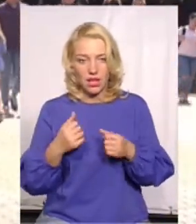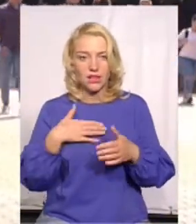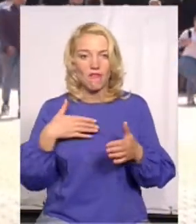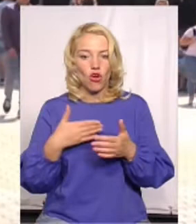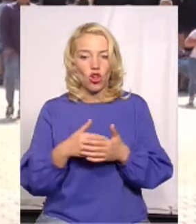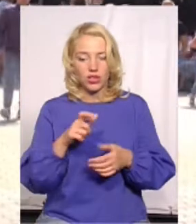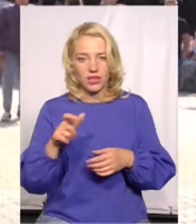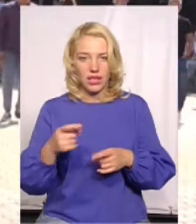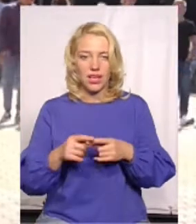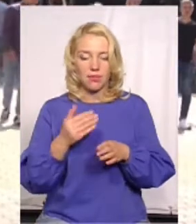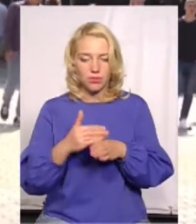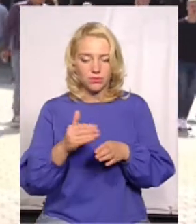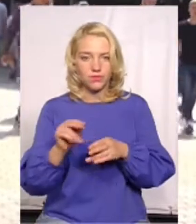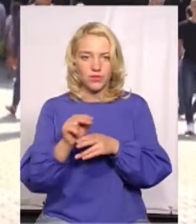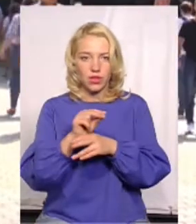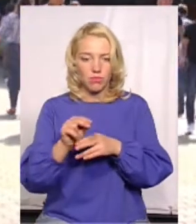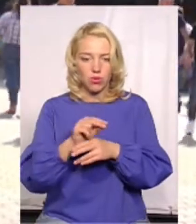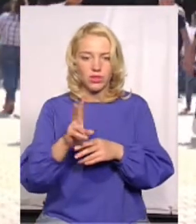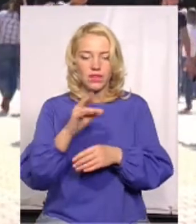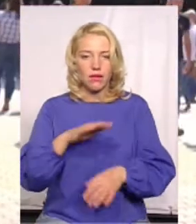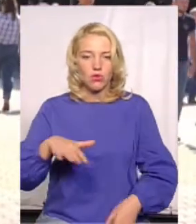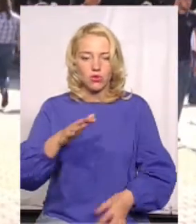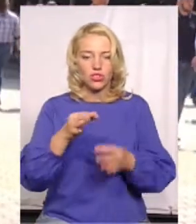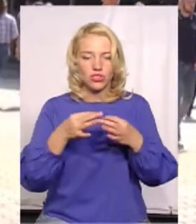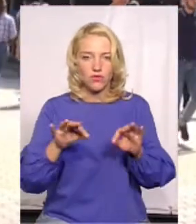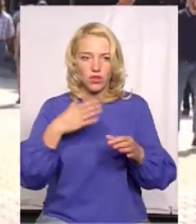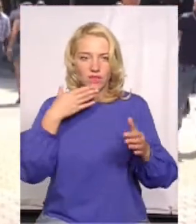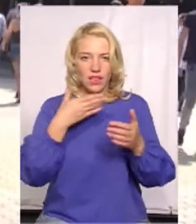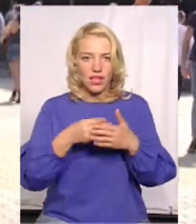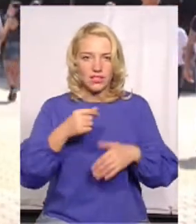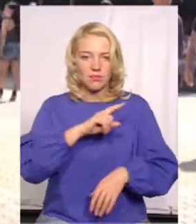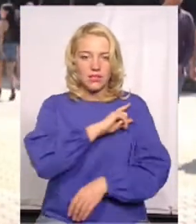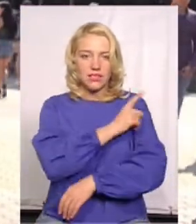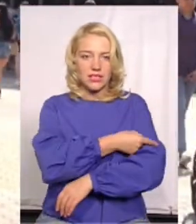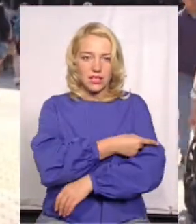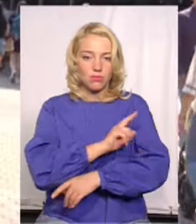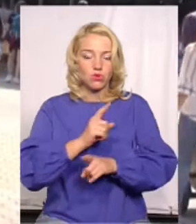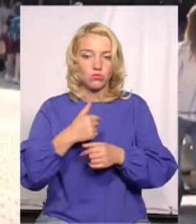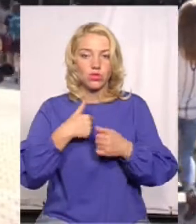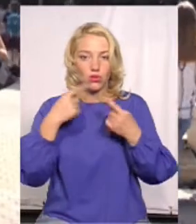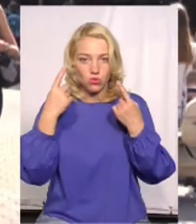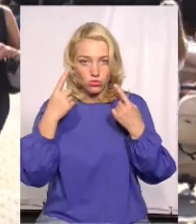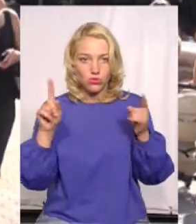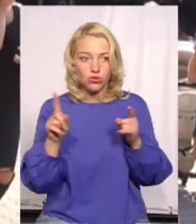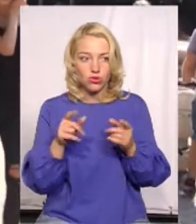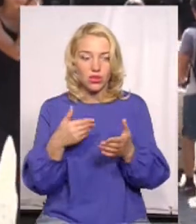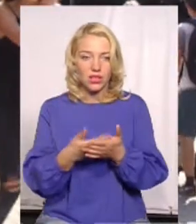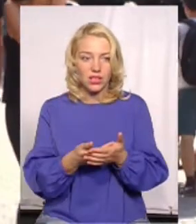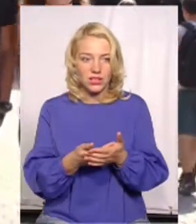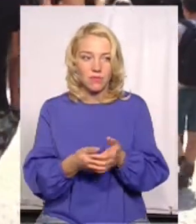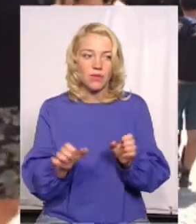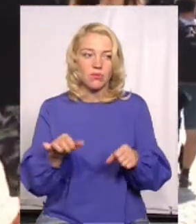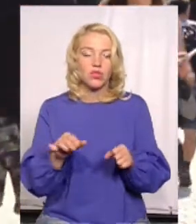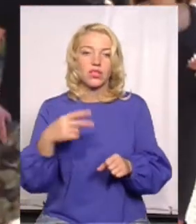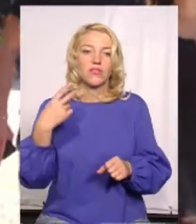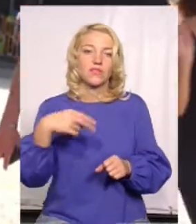відновлюють на площі свободи власними силами. Отож, я думаю, що десь, можливо,